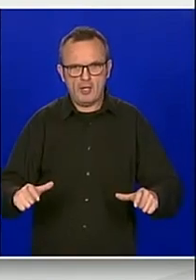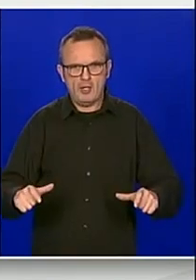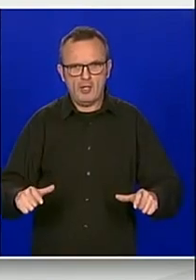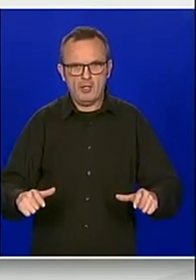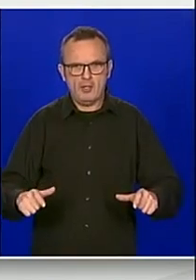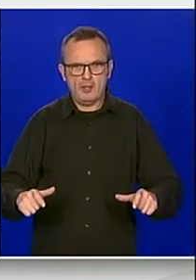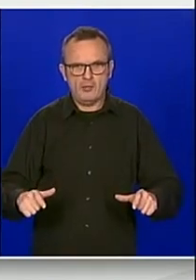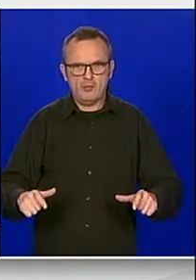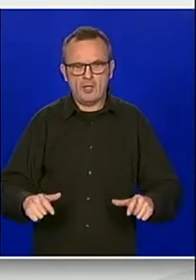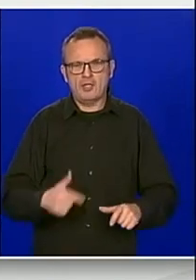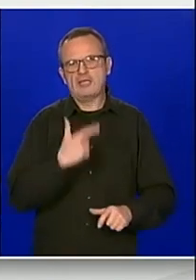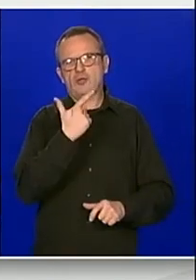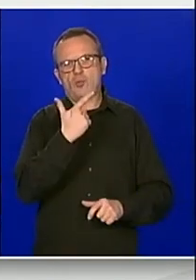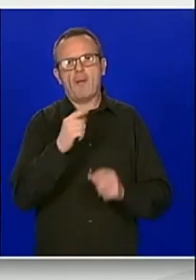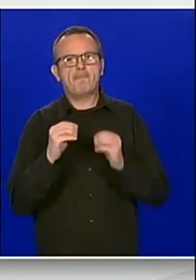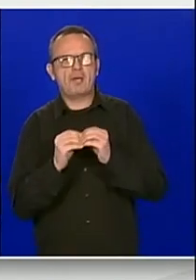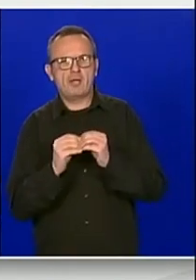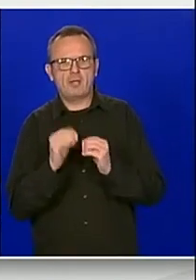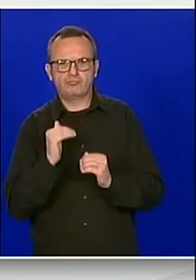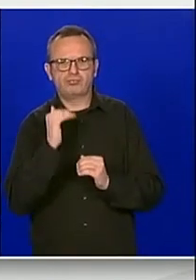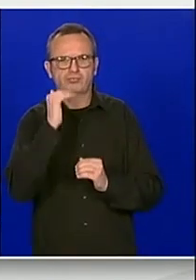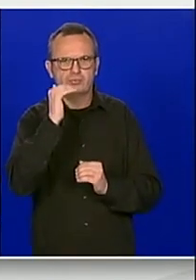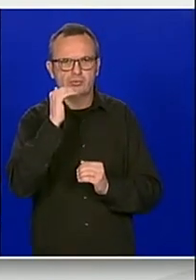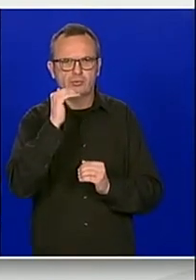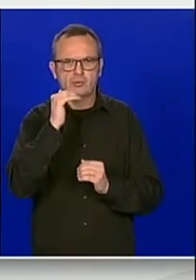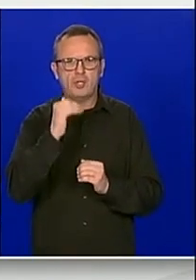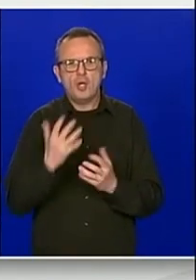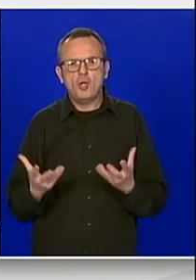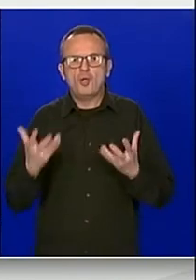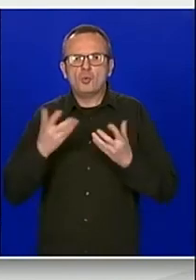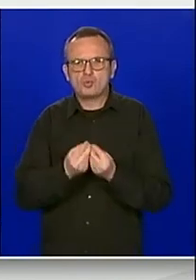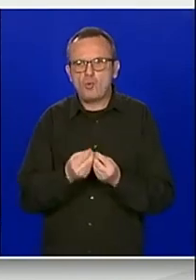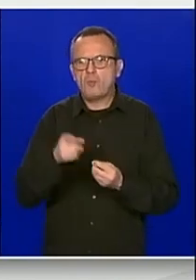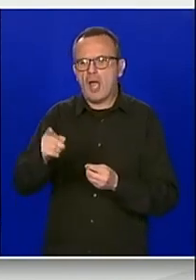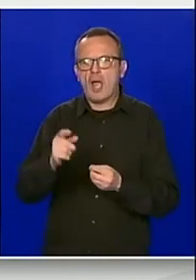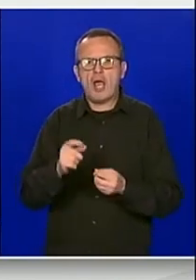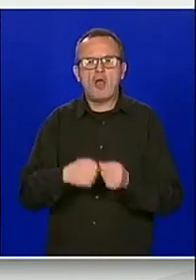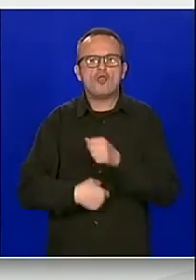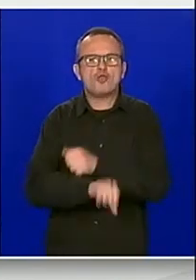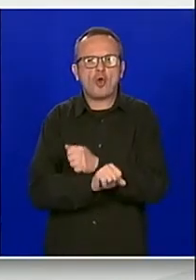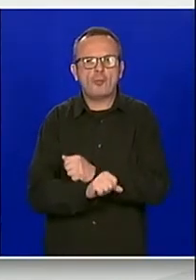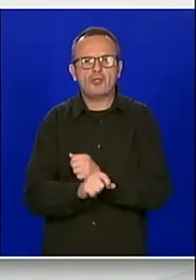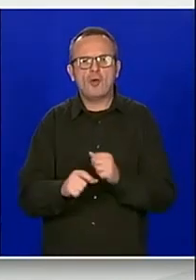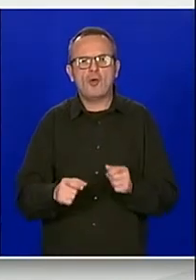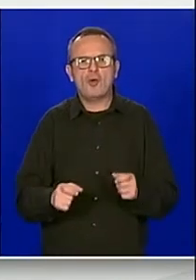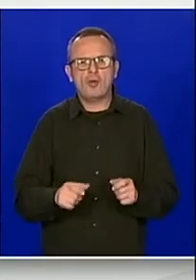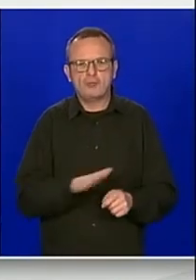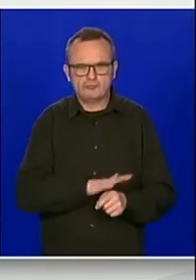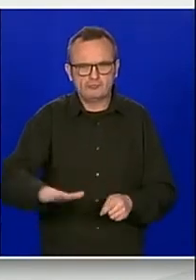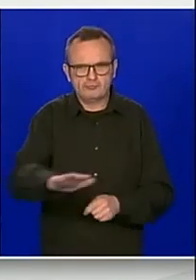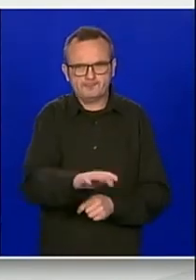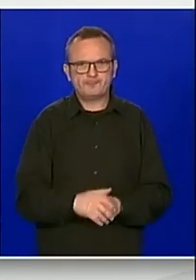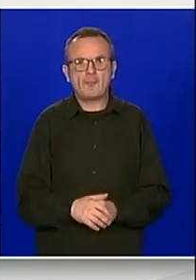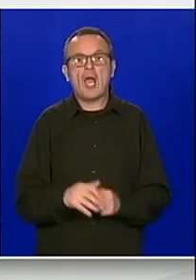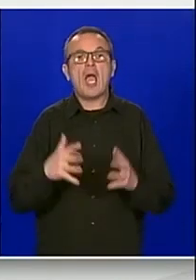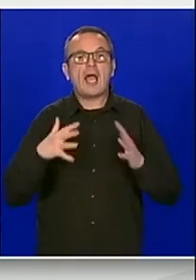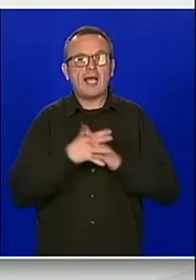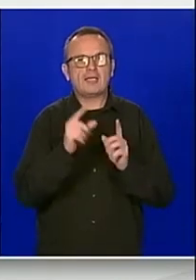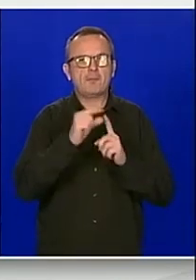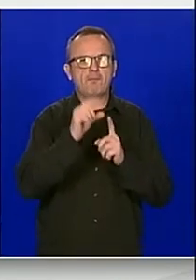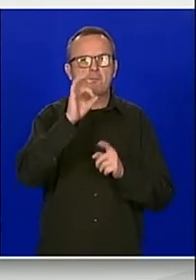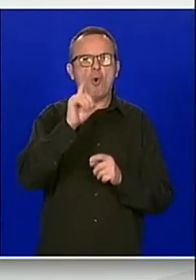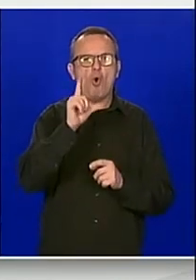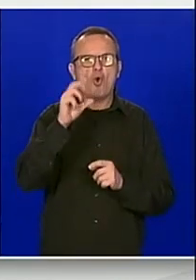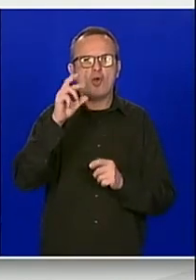druge B skupine, prateći pomoćni prostor i uspostojuće nogometno igralište. I na kraju općina Polača, 3 miliona kuna